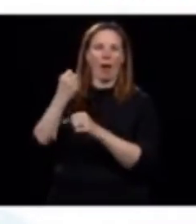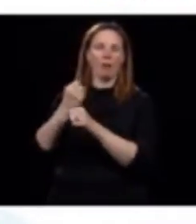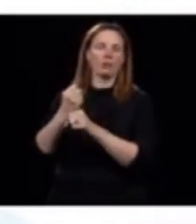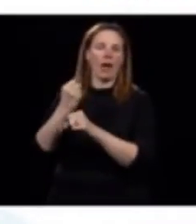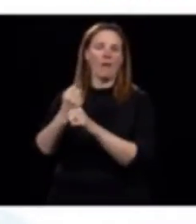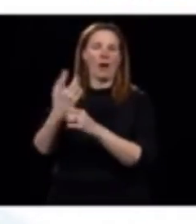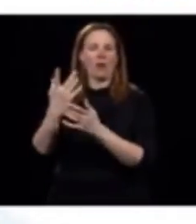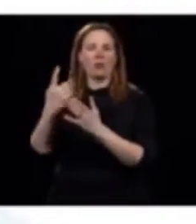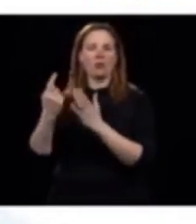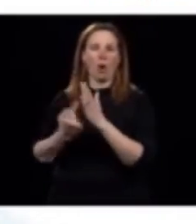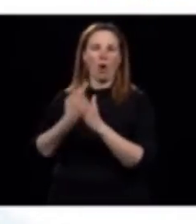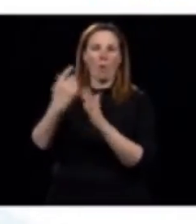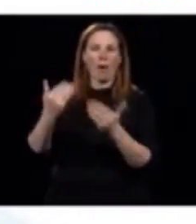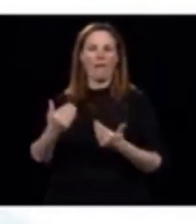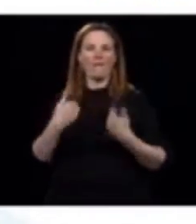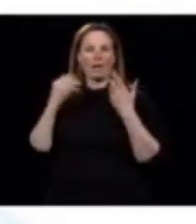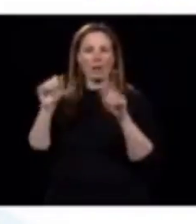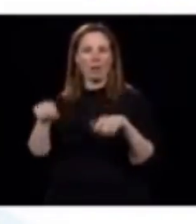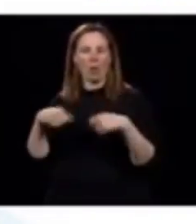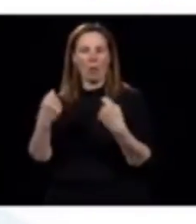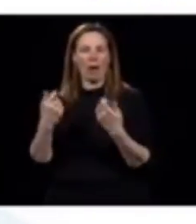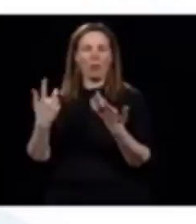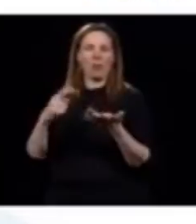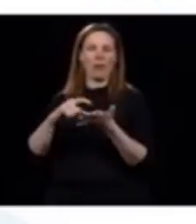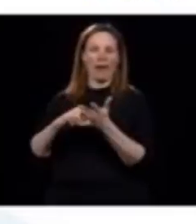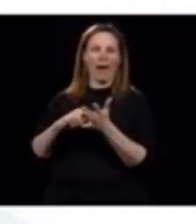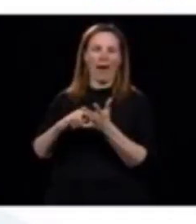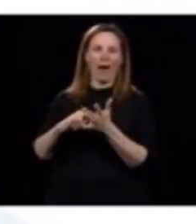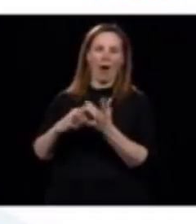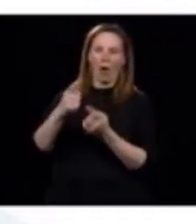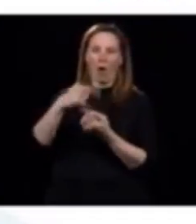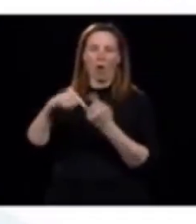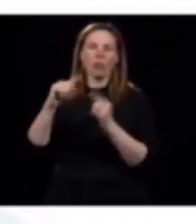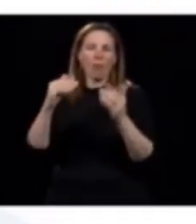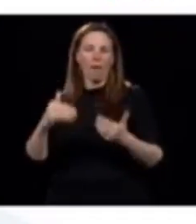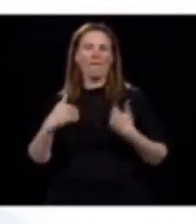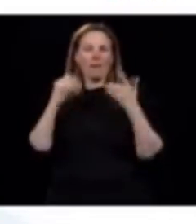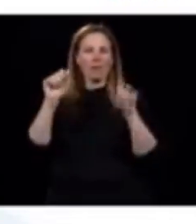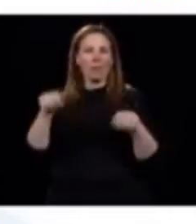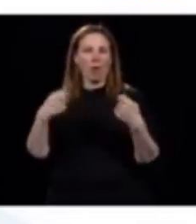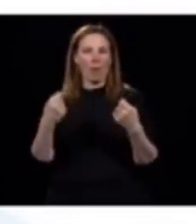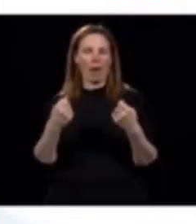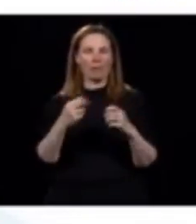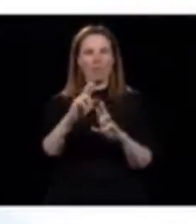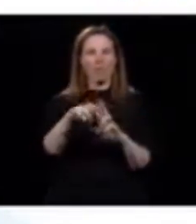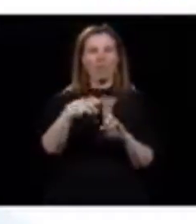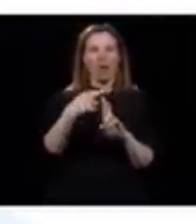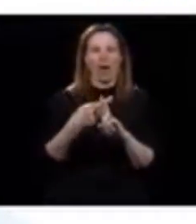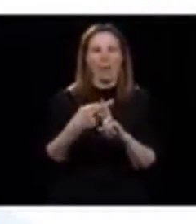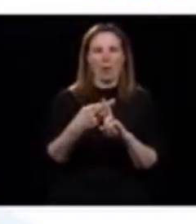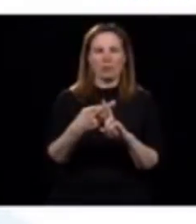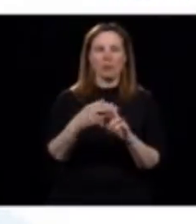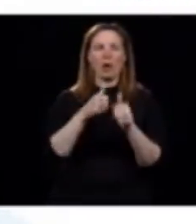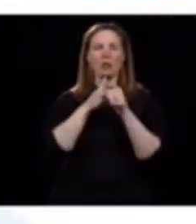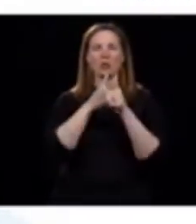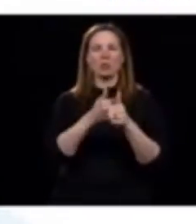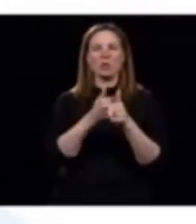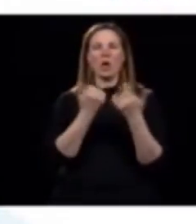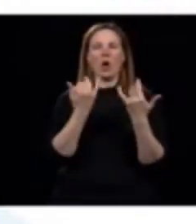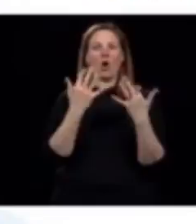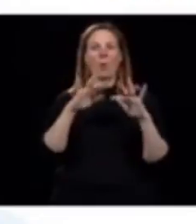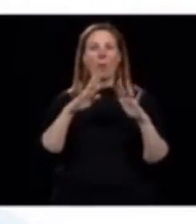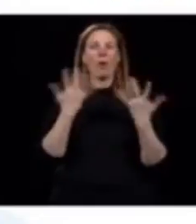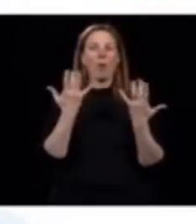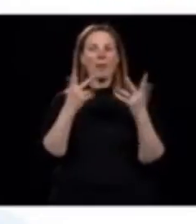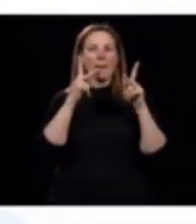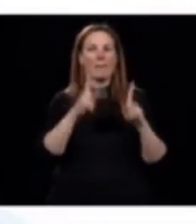confinement, notre sortie de cette situation-là, notre retour à la vie normale? » C'est avant tout le portrait épidémiologique auquel on va être